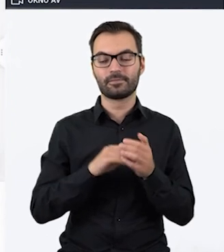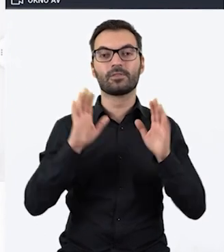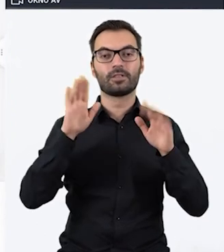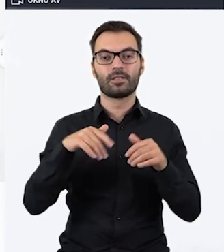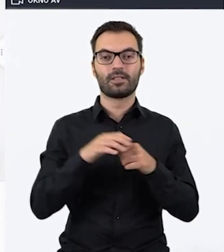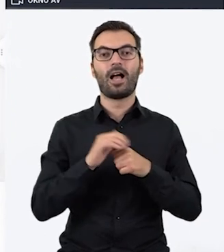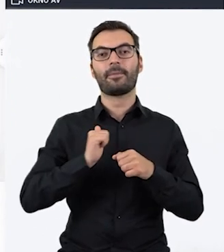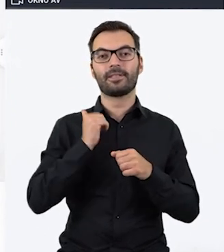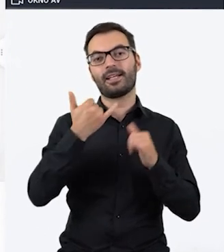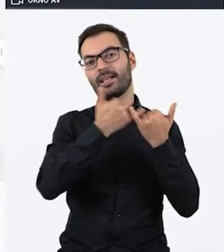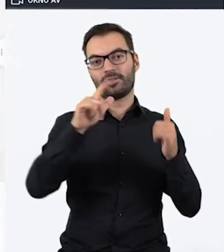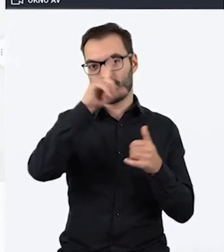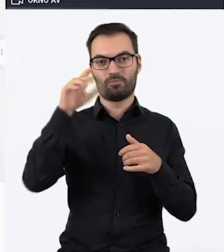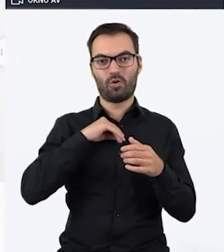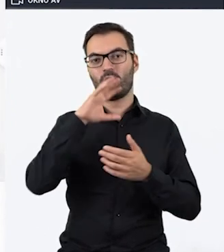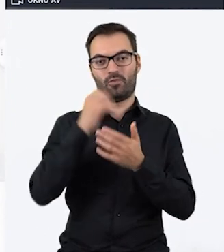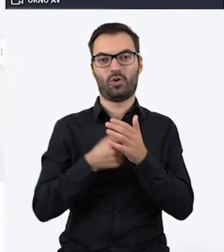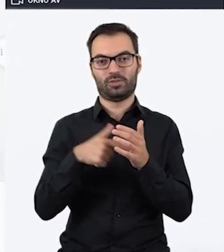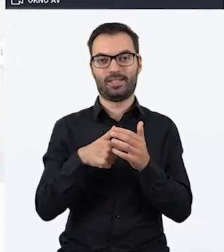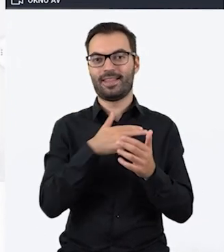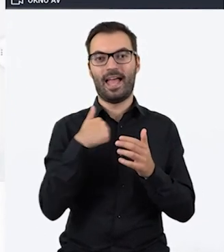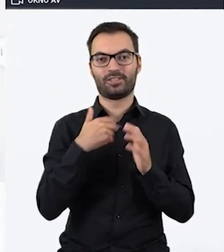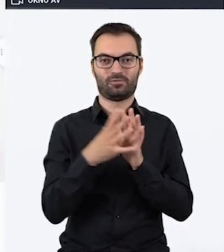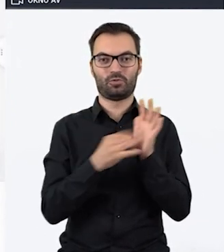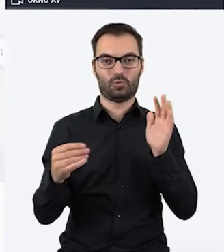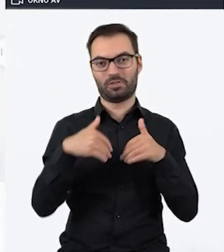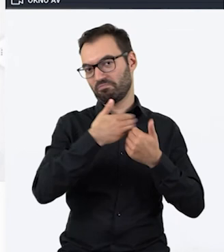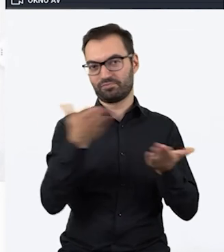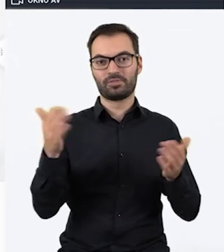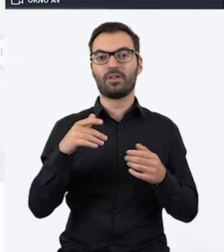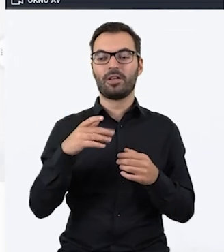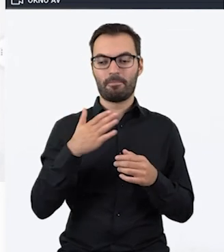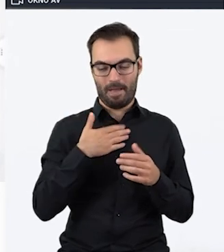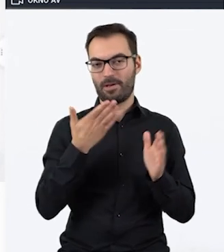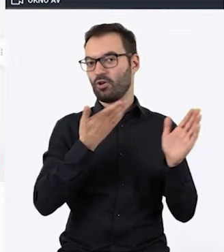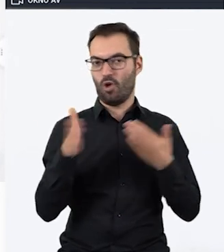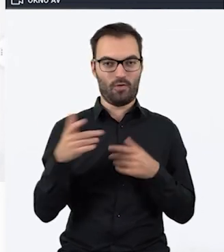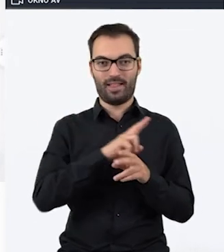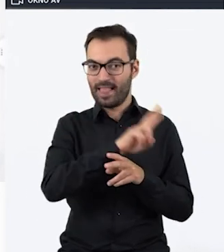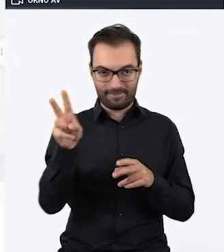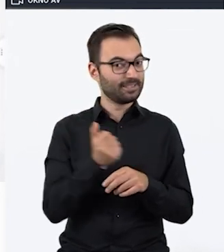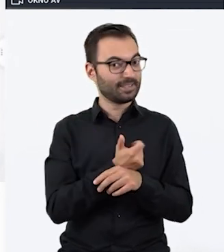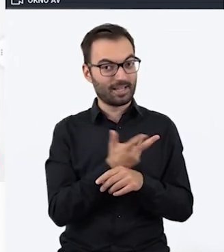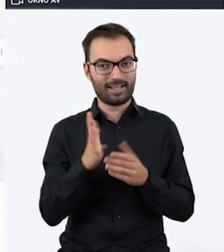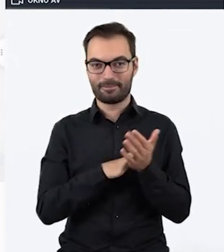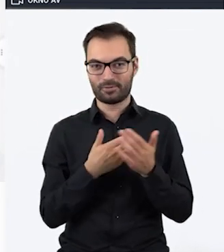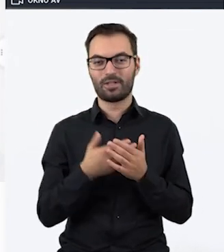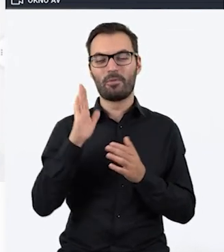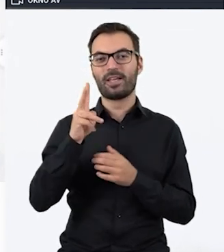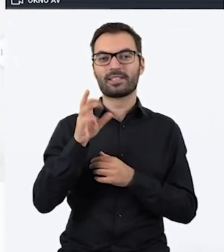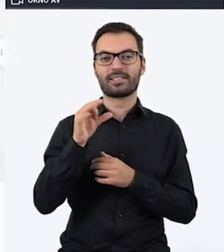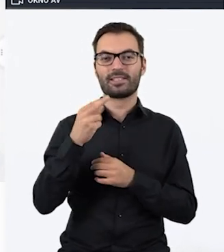aby inni mogli korzystać z naszego szablonu. I my takich kilka szablonów przygotowaliśmy dla Państwa, o których powie później Ksenia.